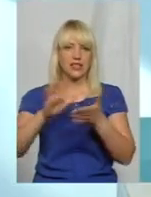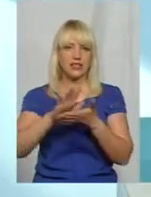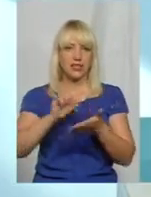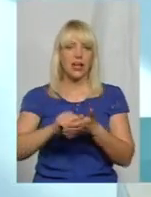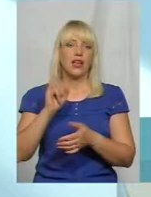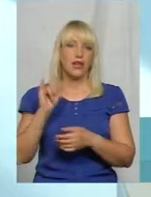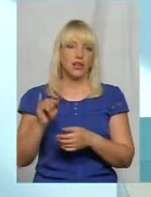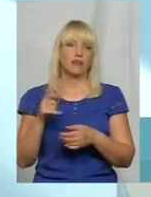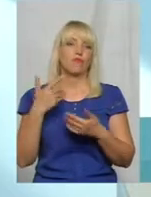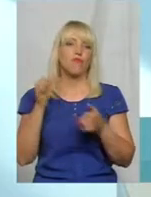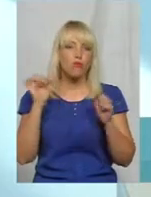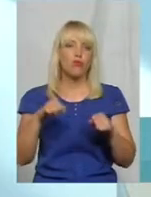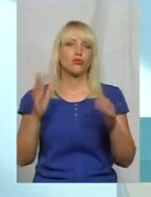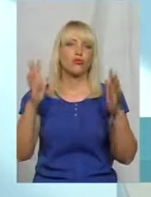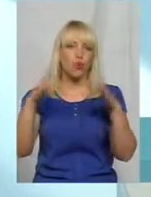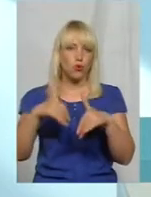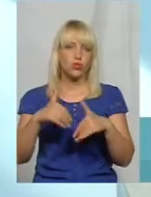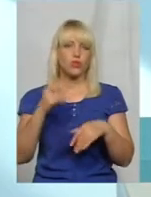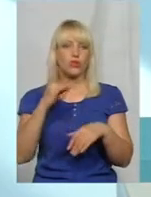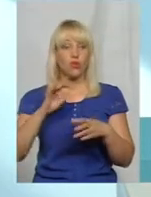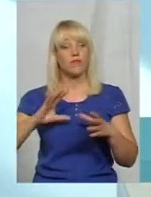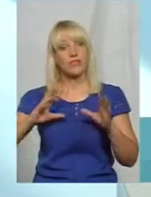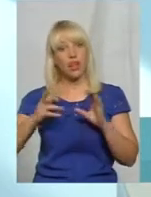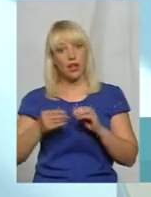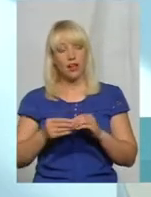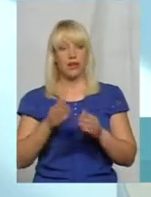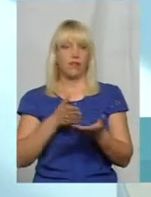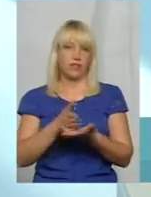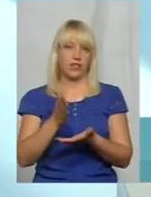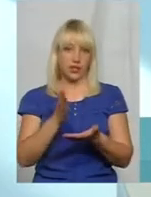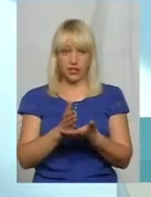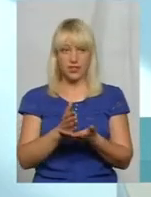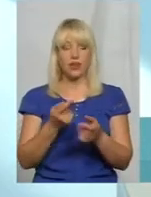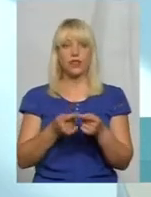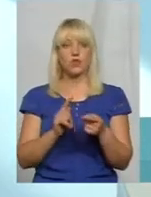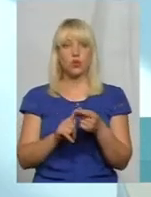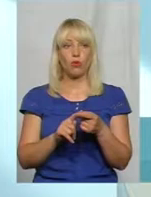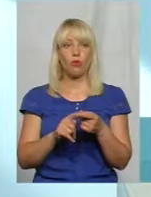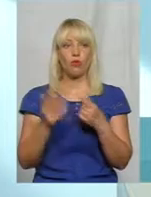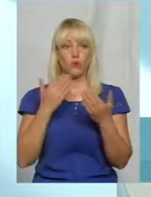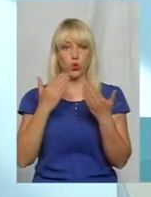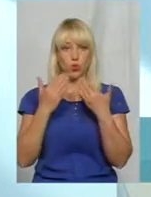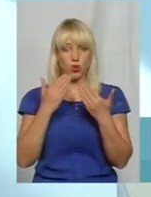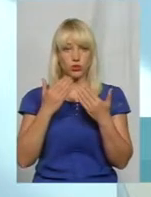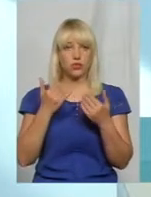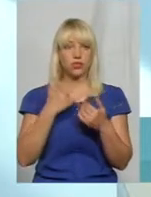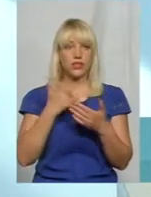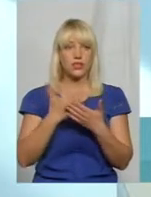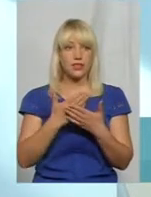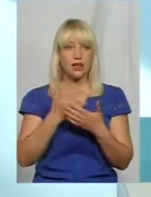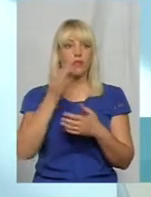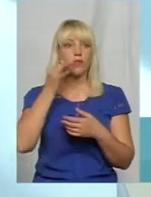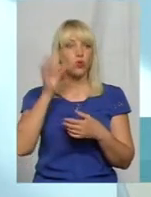рушитися. Але взагалі вихід є, і в цьому відношенні у нас є такий досвід